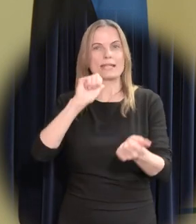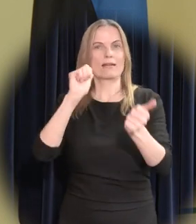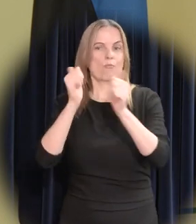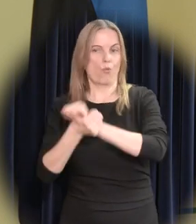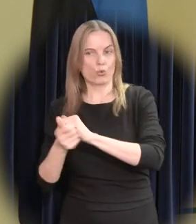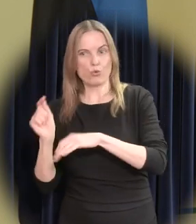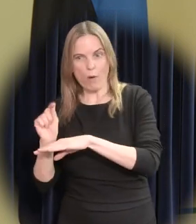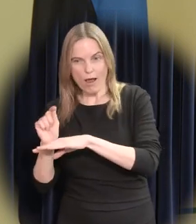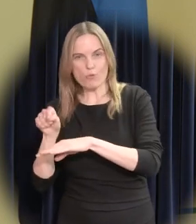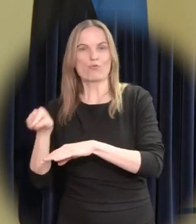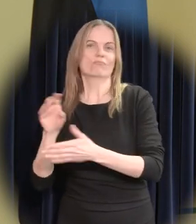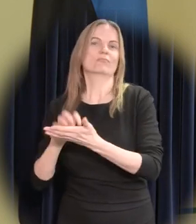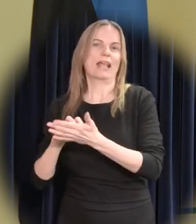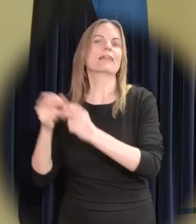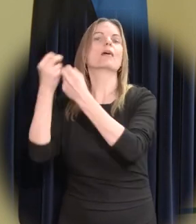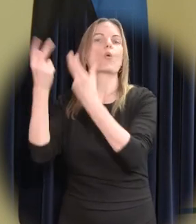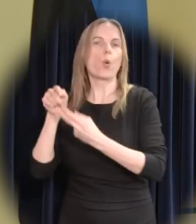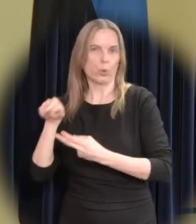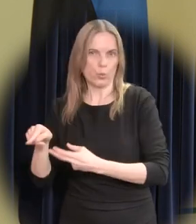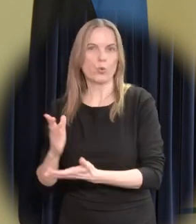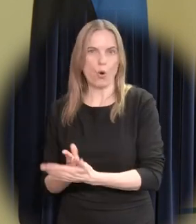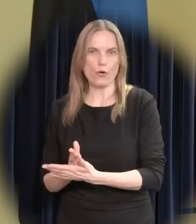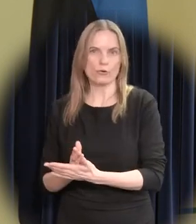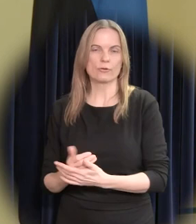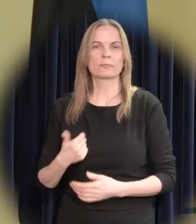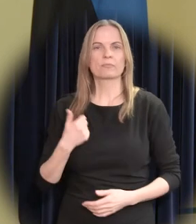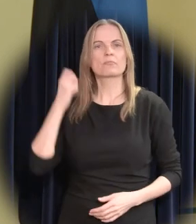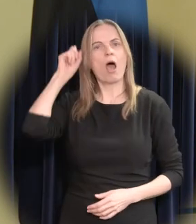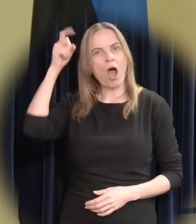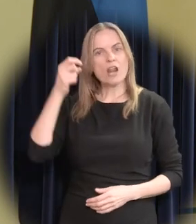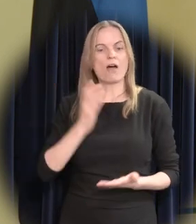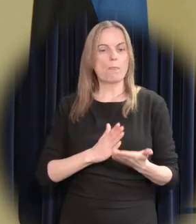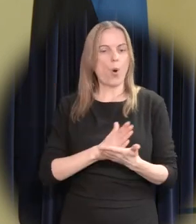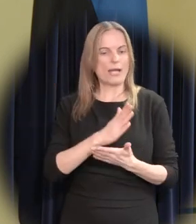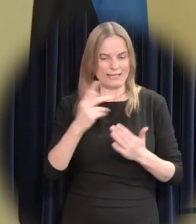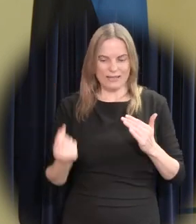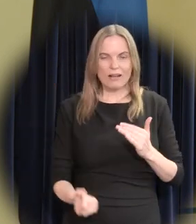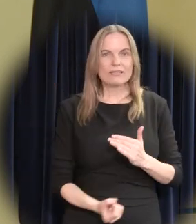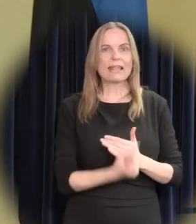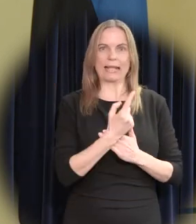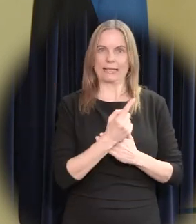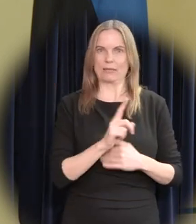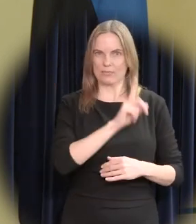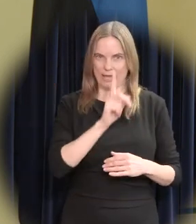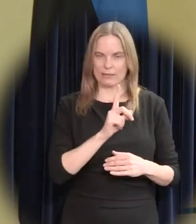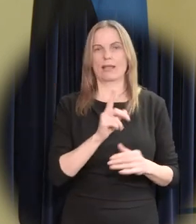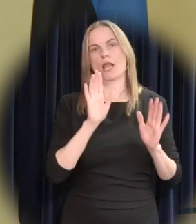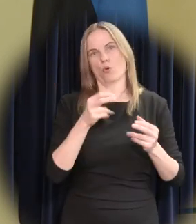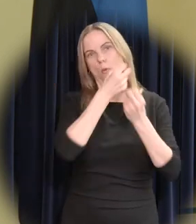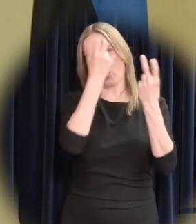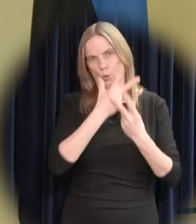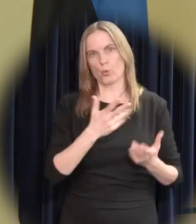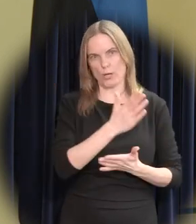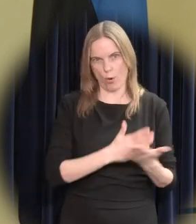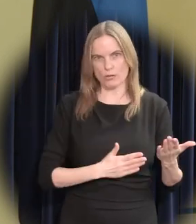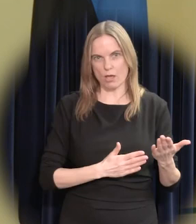kultuuriks. Arvan, et poliitika on juba oma sünni hetkel osa kultuurist, Eesti kultuuri väljendus. Ja